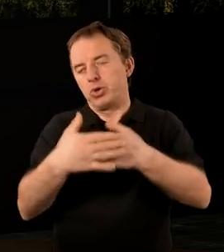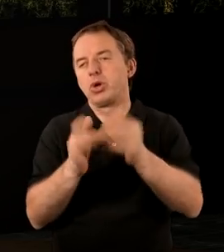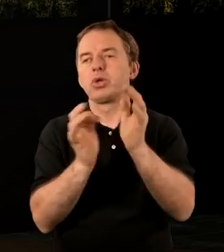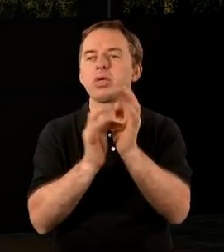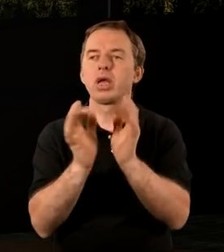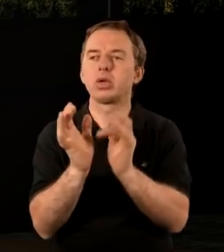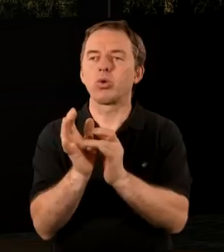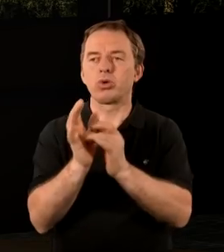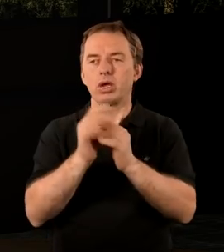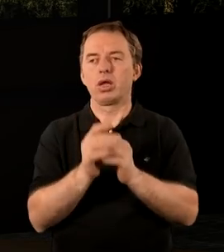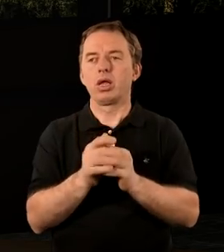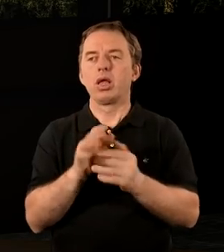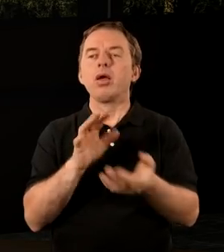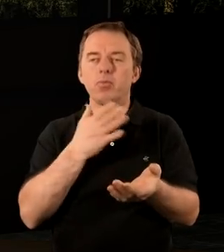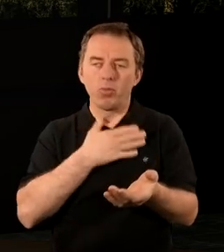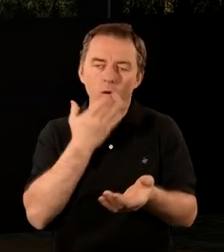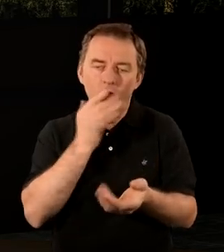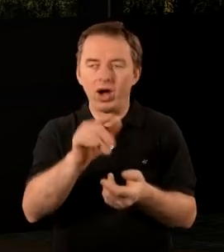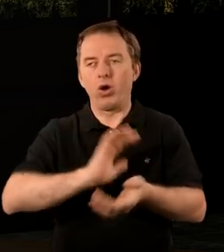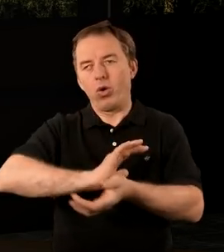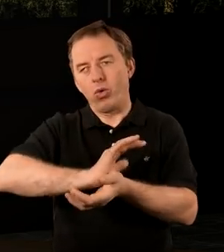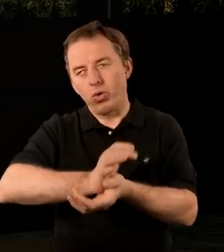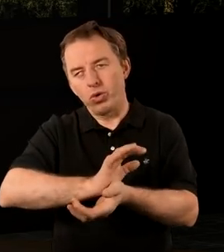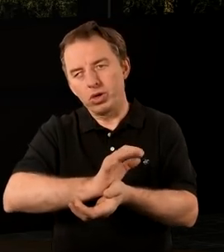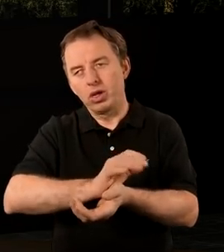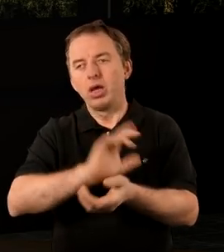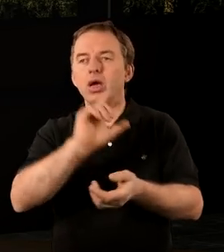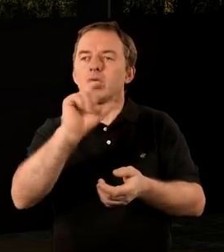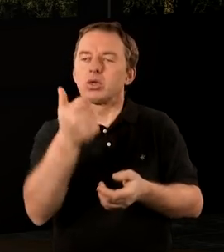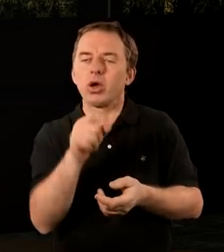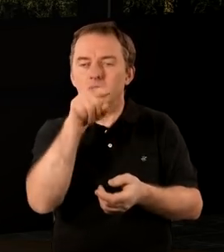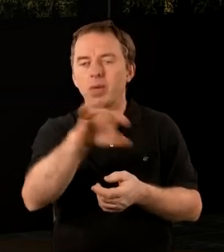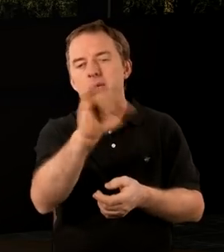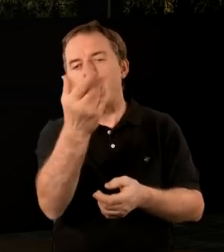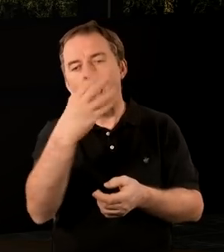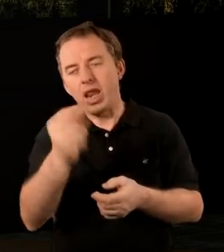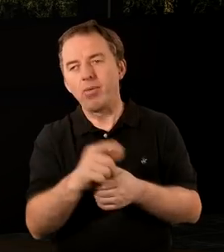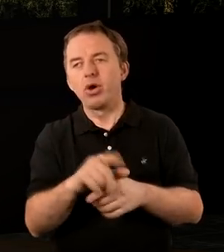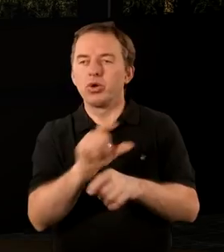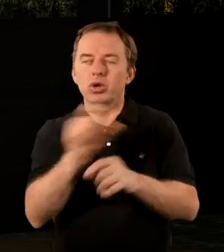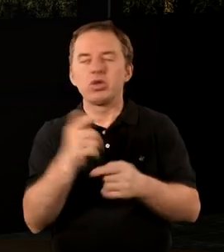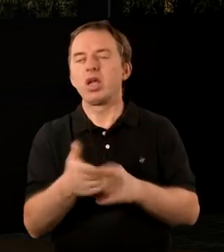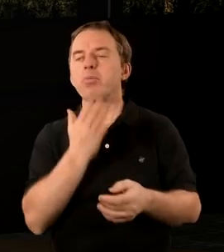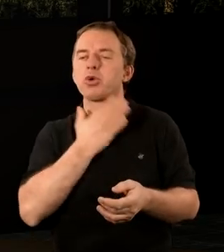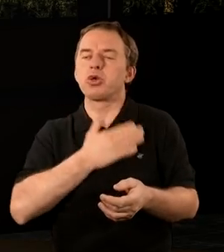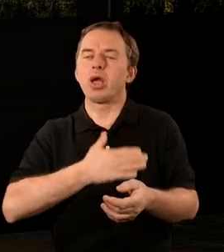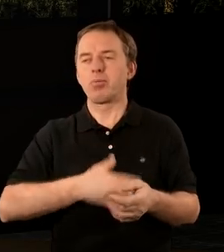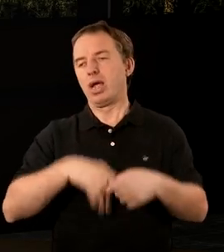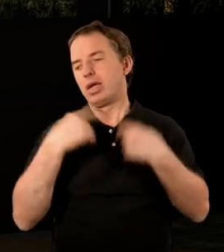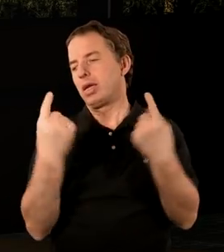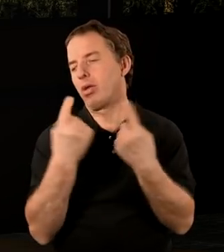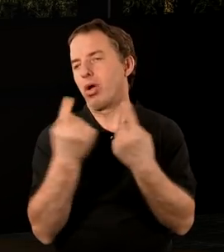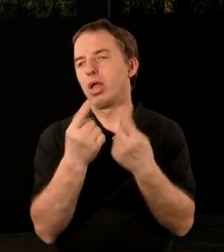Jezusie. Tutaj mowa o ucisku, o tym, że coś się z nim takiego dzieje, że nie jest w komfortowej sytuacji,